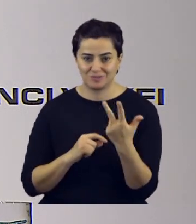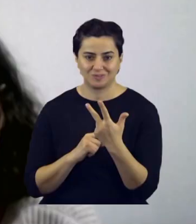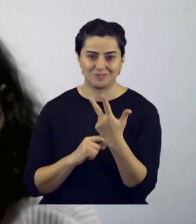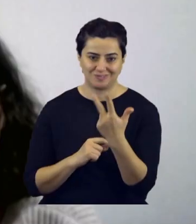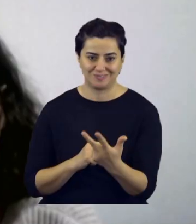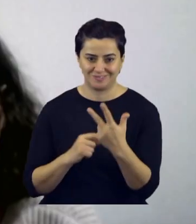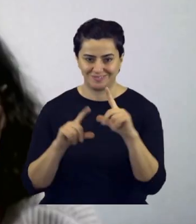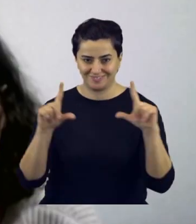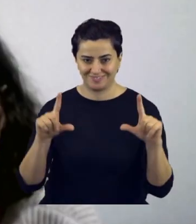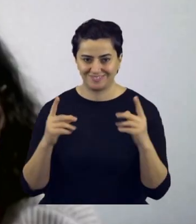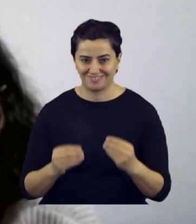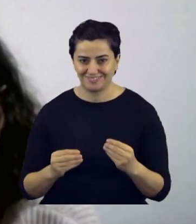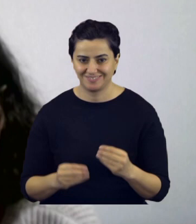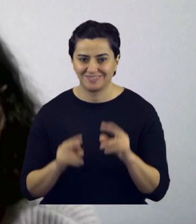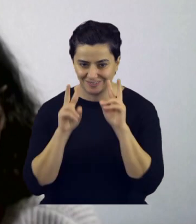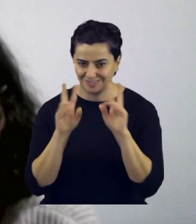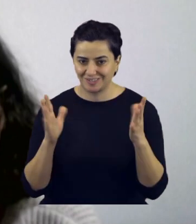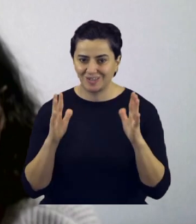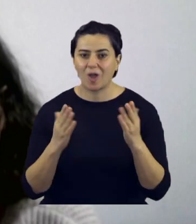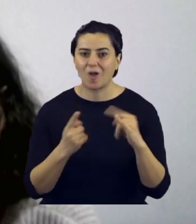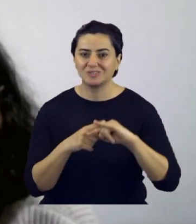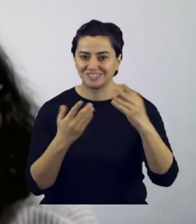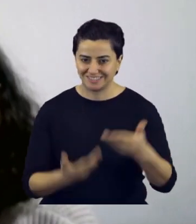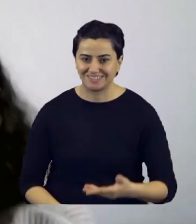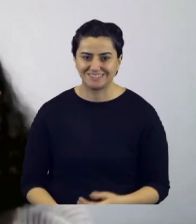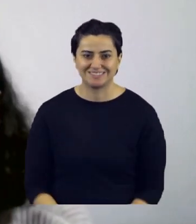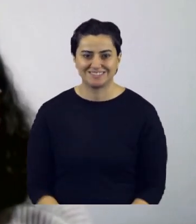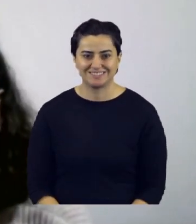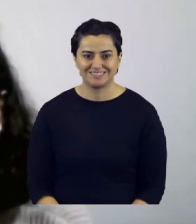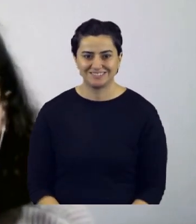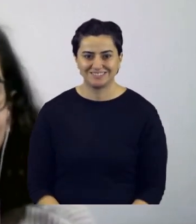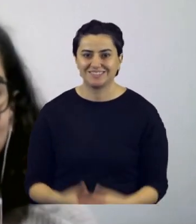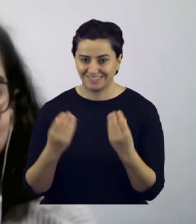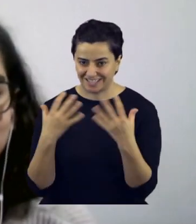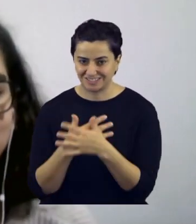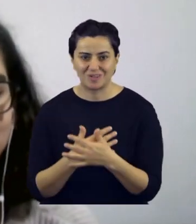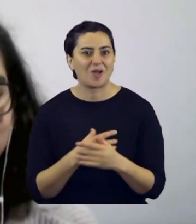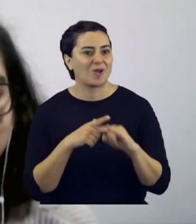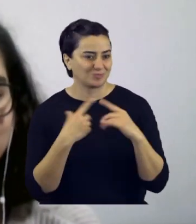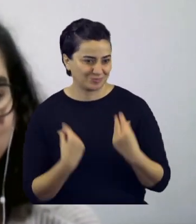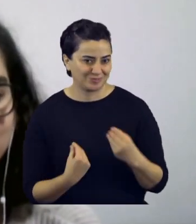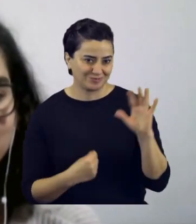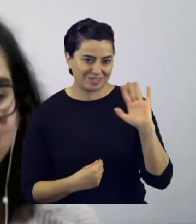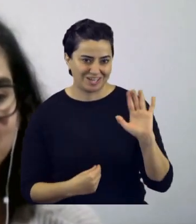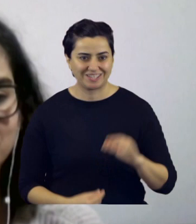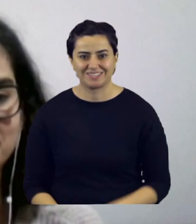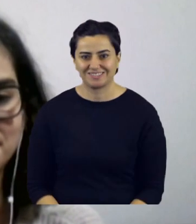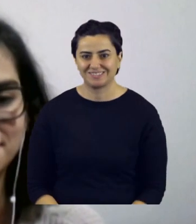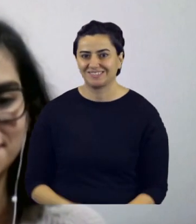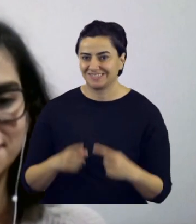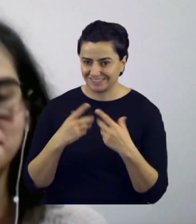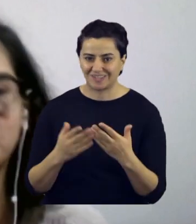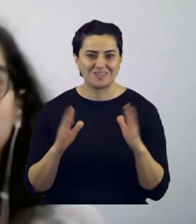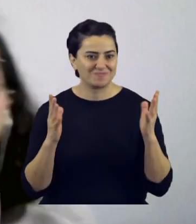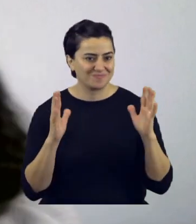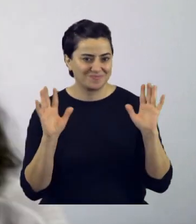örnek olacak ekranımızda da görüyorum onları. Hoş geldiniz. İyi akşamlar. Hoş bulduk. Merhaba. Çok